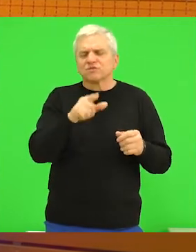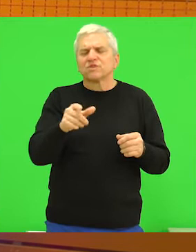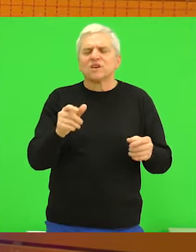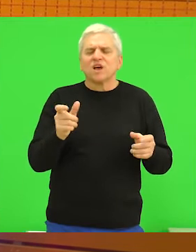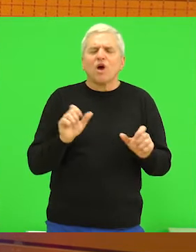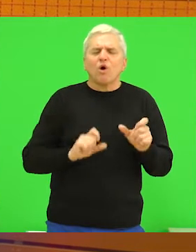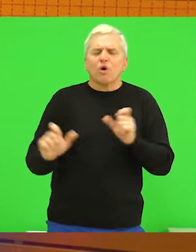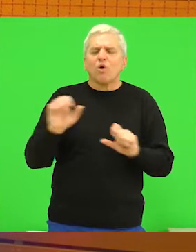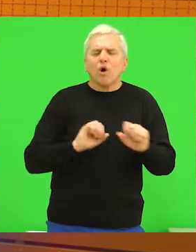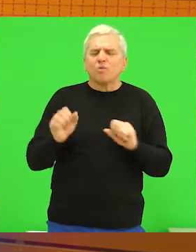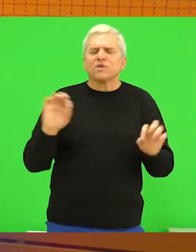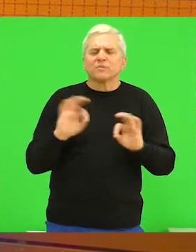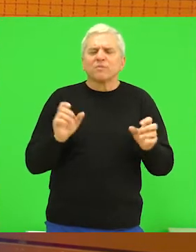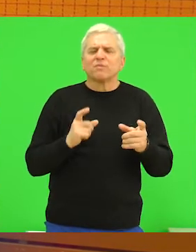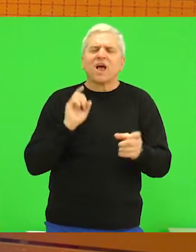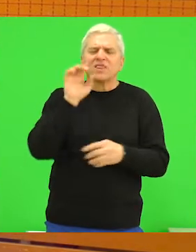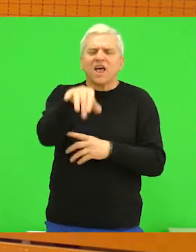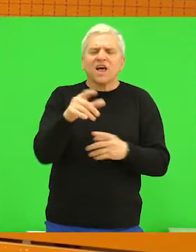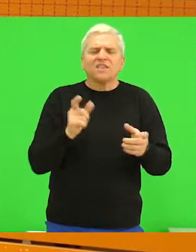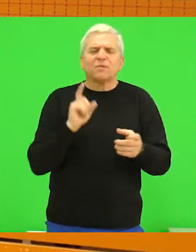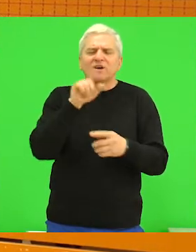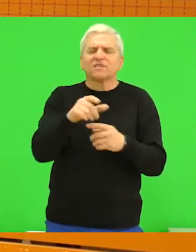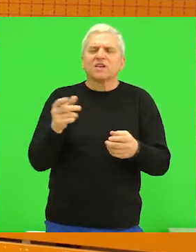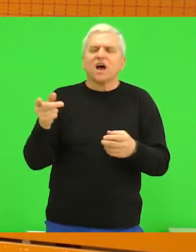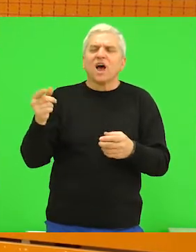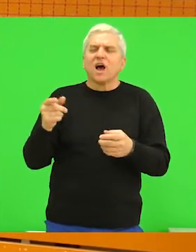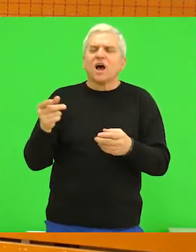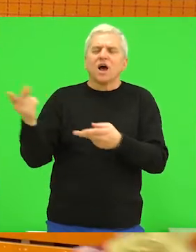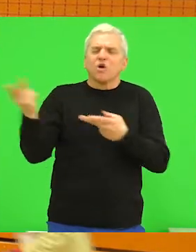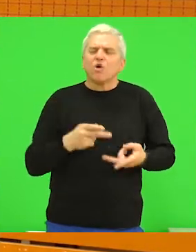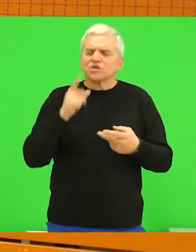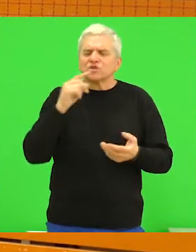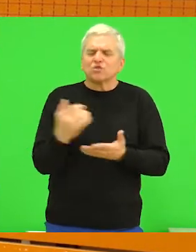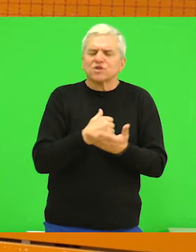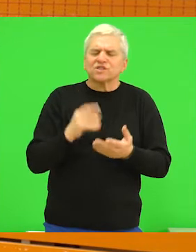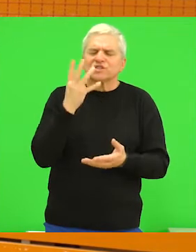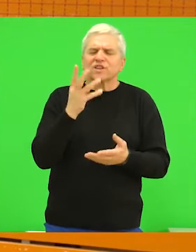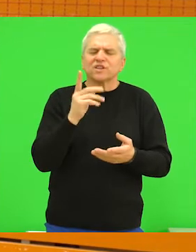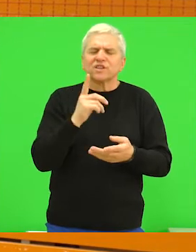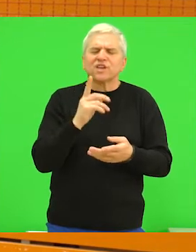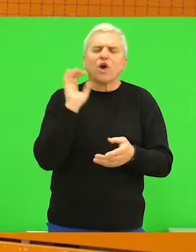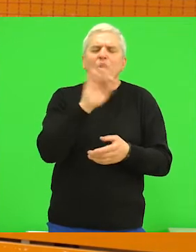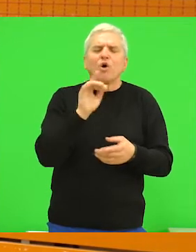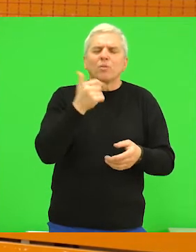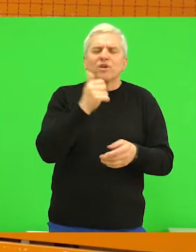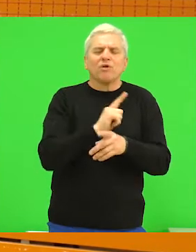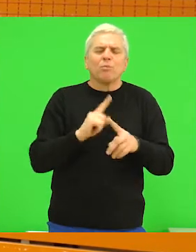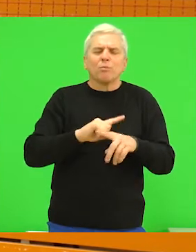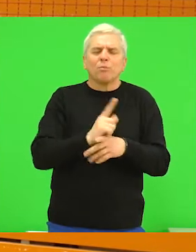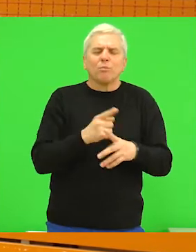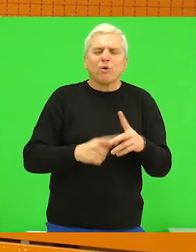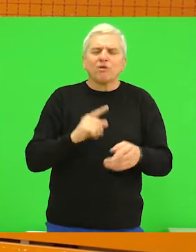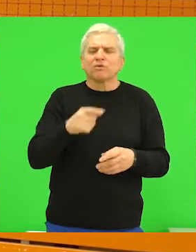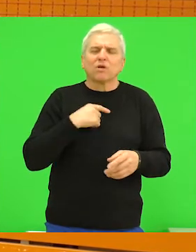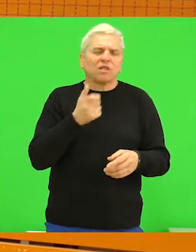faze odbrane i pripreme napada, tako da je protivnik iz naših grešaka dao četiri gola u prvom povremu i to je bilo